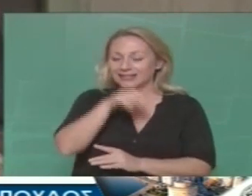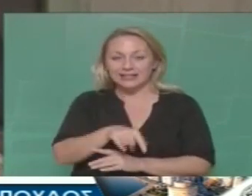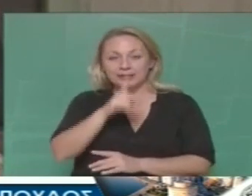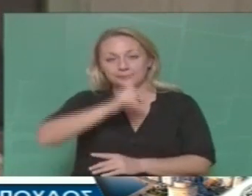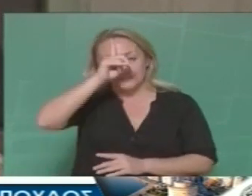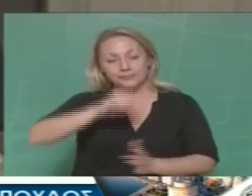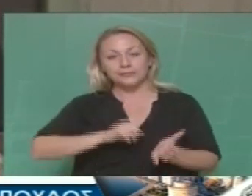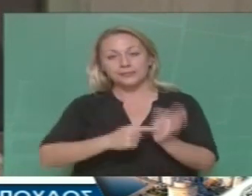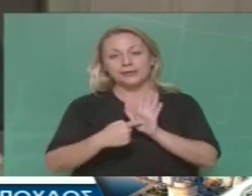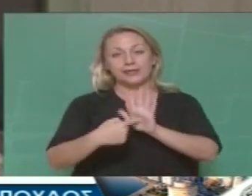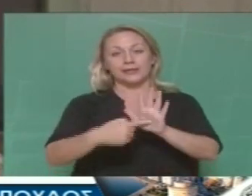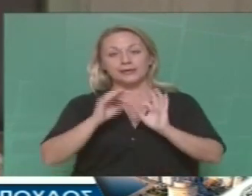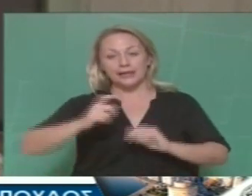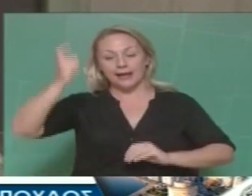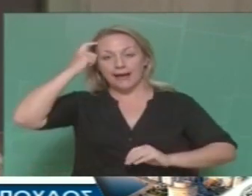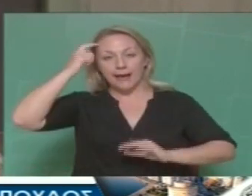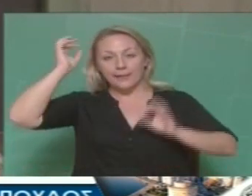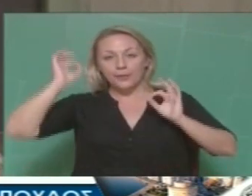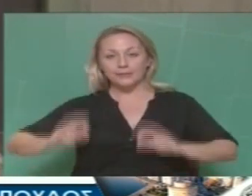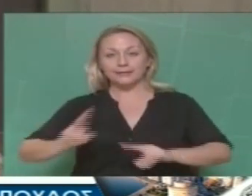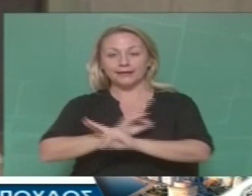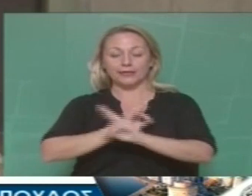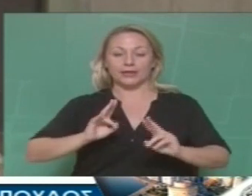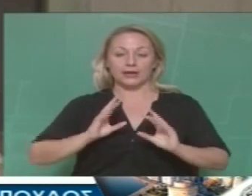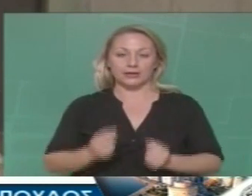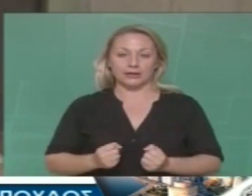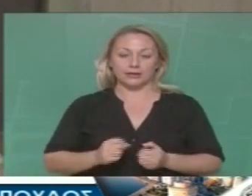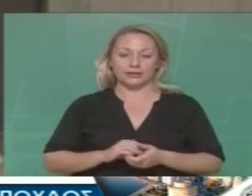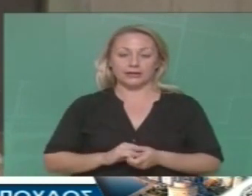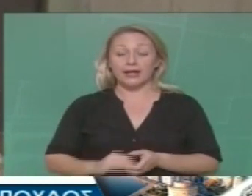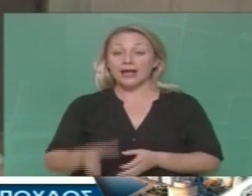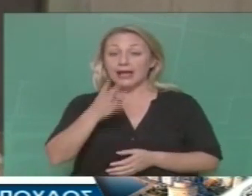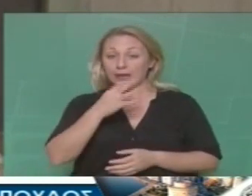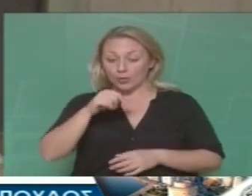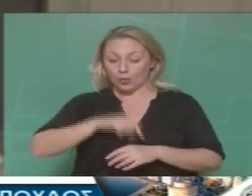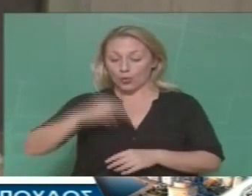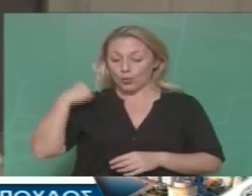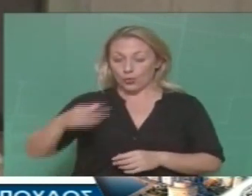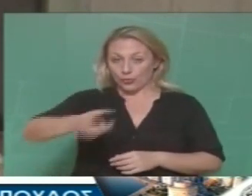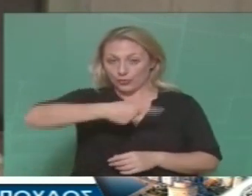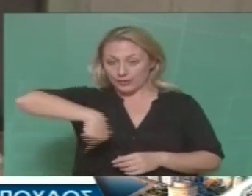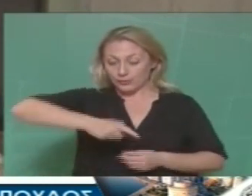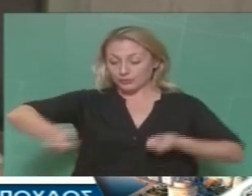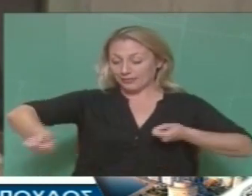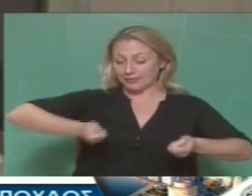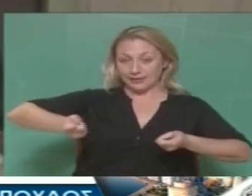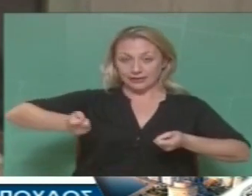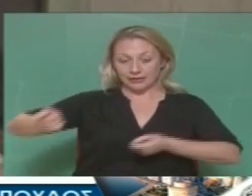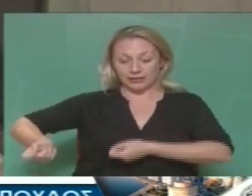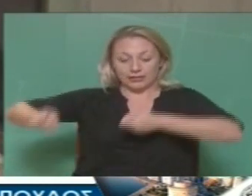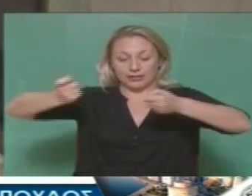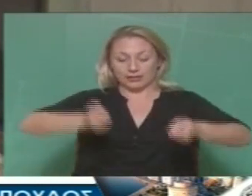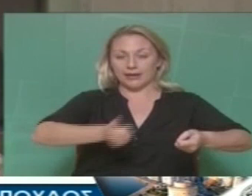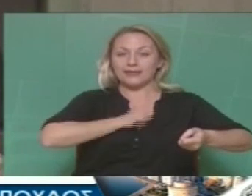υποχρέωσή του να τοποδοτηθεί άμεσα και καθαρά. Διότι ό,τι διαχειρίζεται ένας Δήμος μεταβιβάζεται σε ιδιώτες.